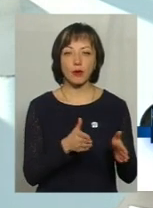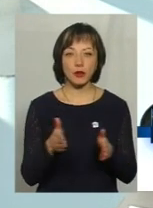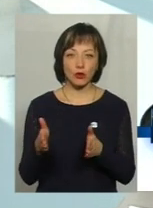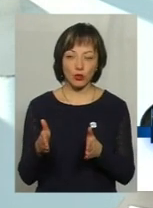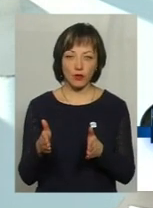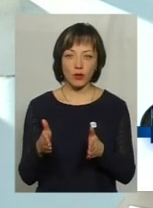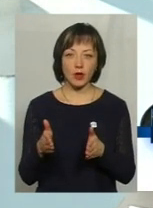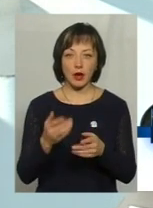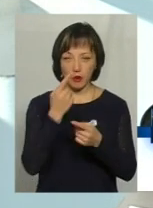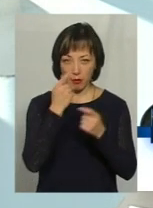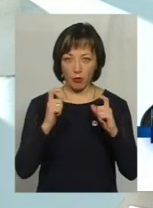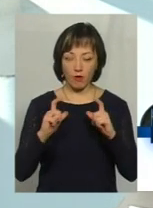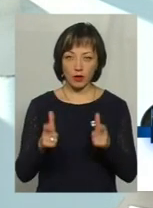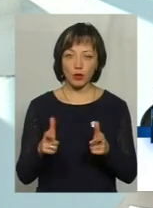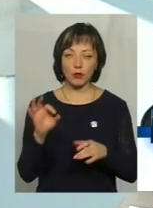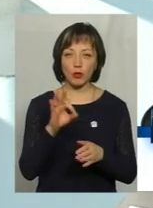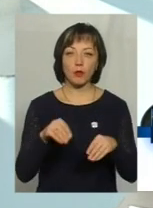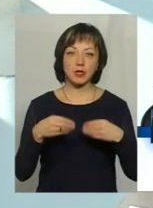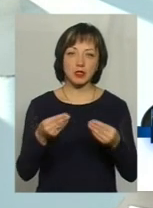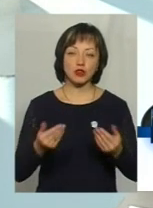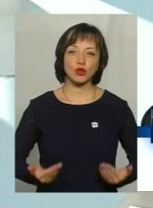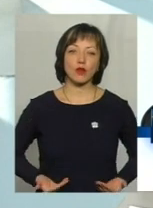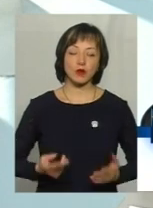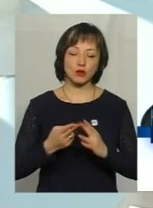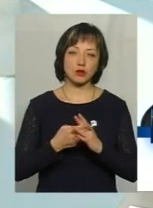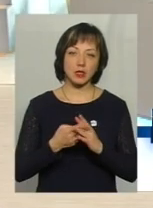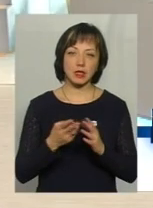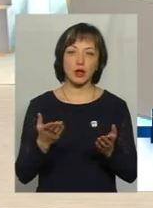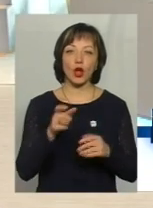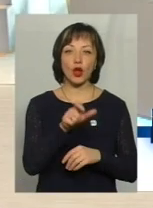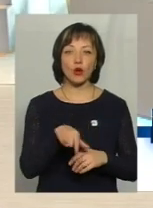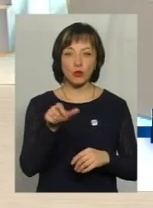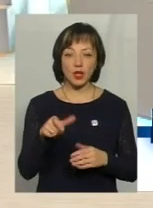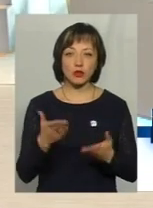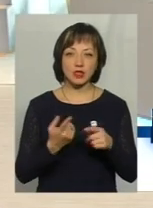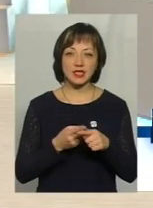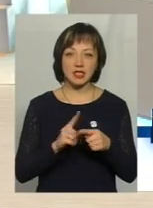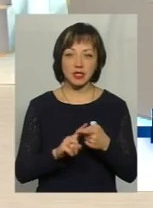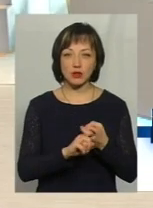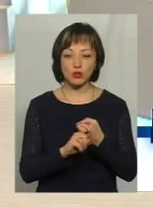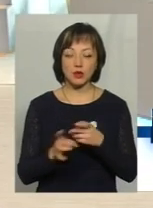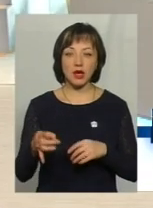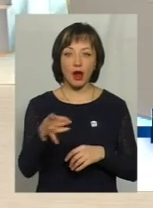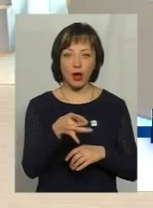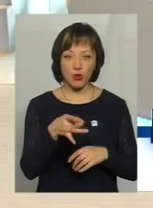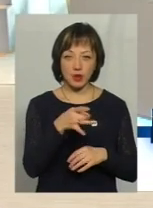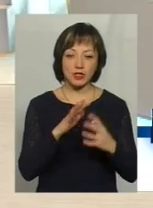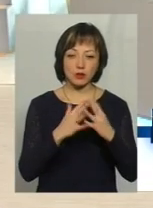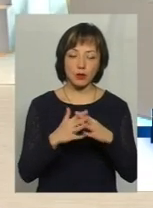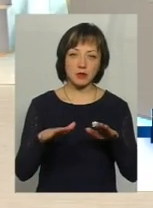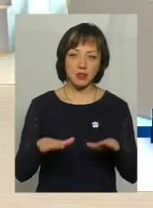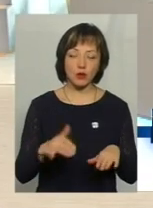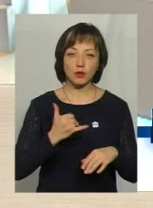повідомлень про призначення житлових субсидій. Тобто, якщо це стосується районів, там сільської